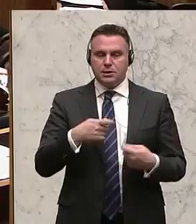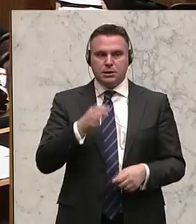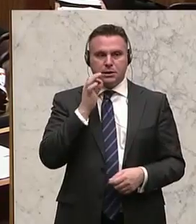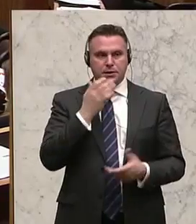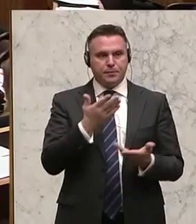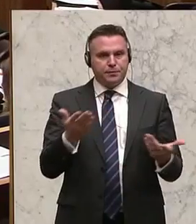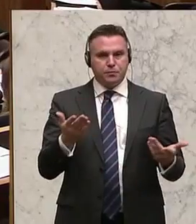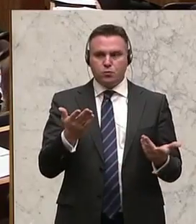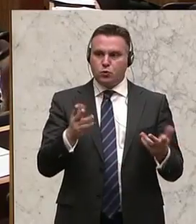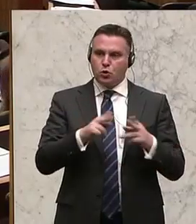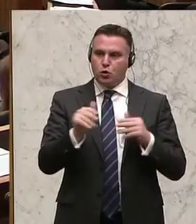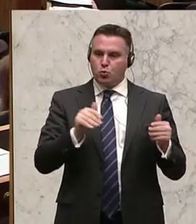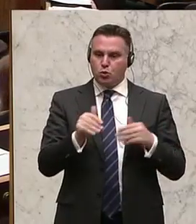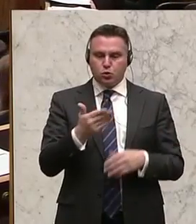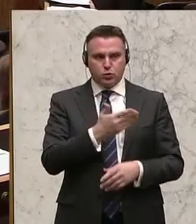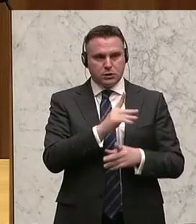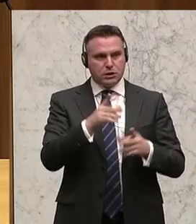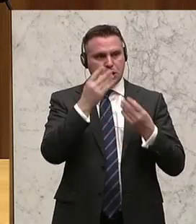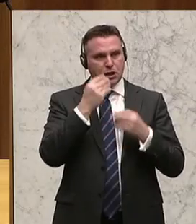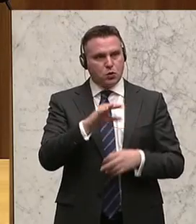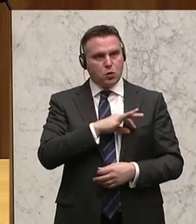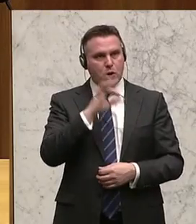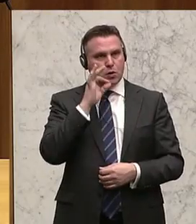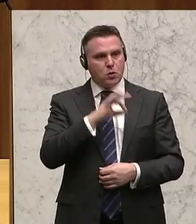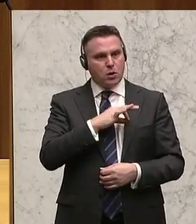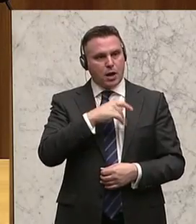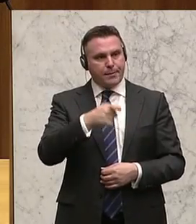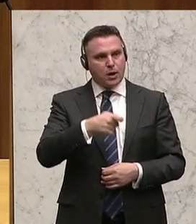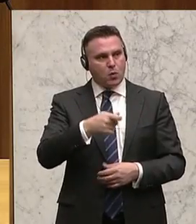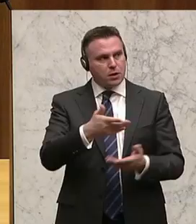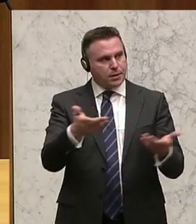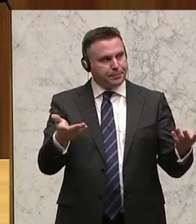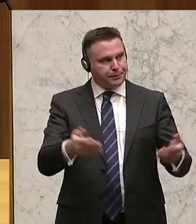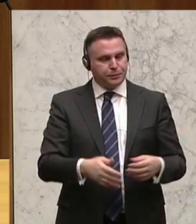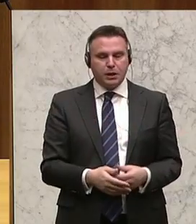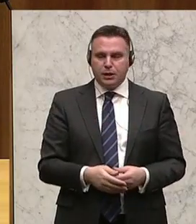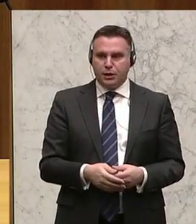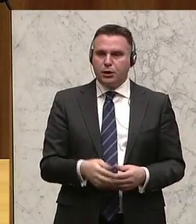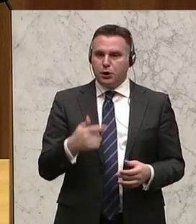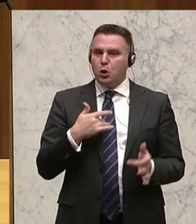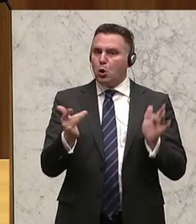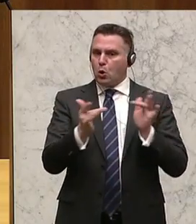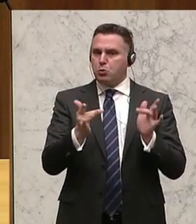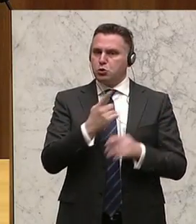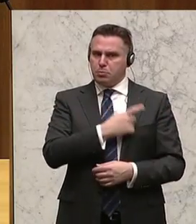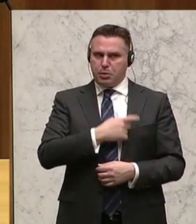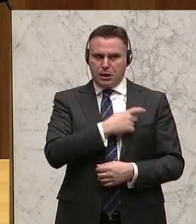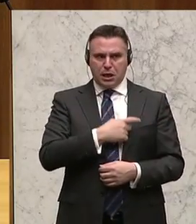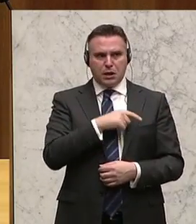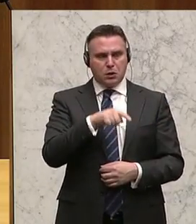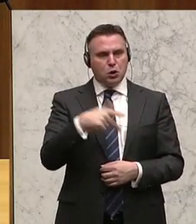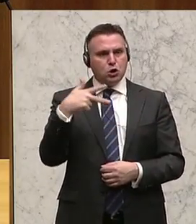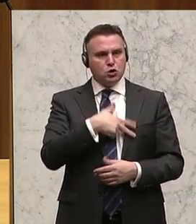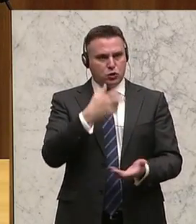Mein geschätzter Herr Bundesminister, sehr geehrte Kolleginnen und Kollegen Abgeordnete, also wir sind Oppositionspartei und wir stimmen diesem